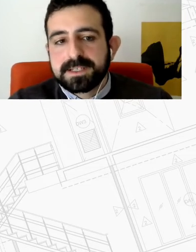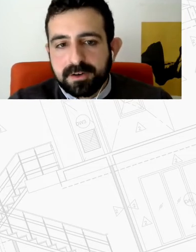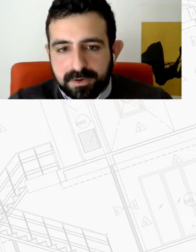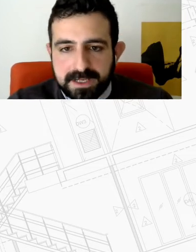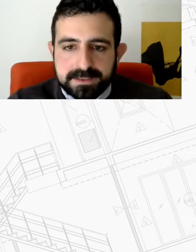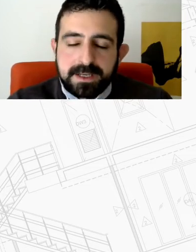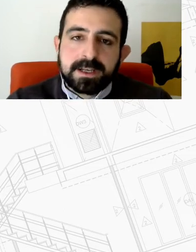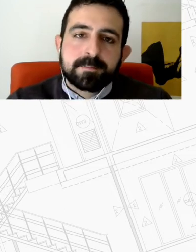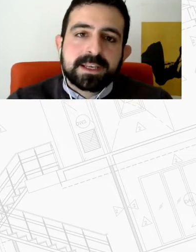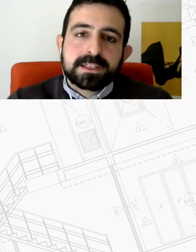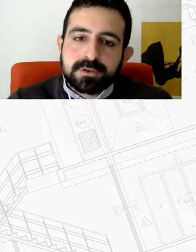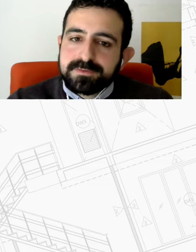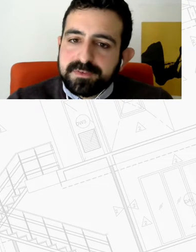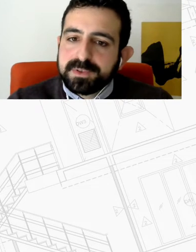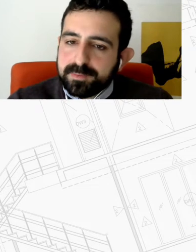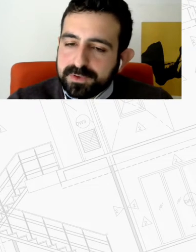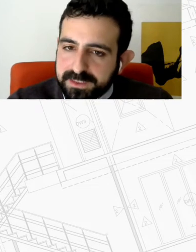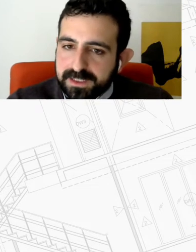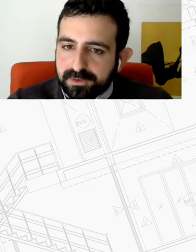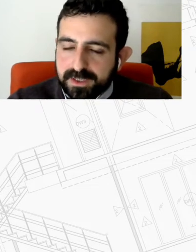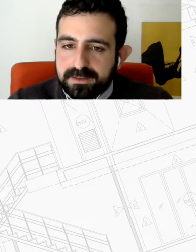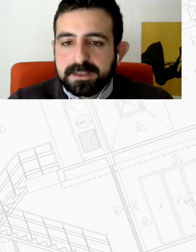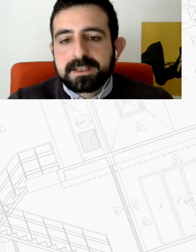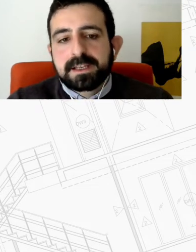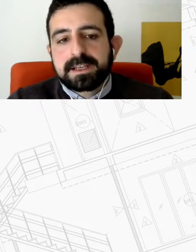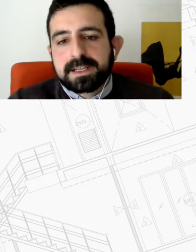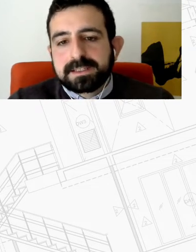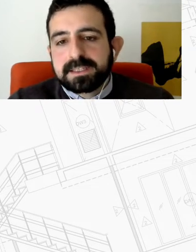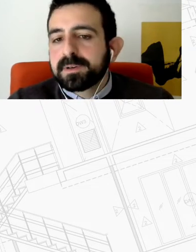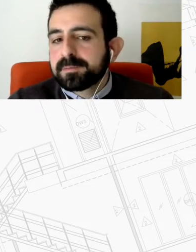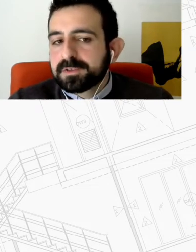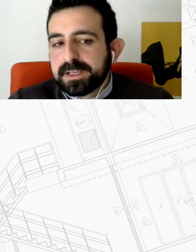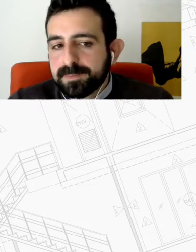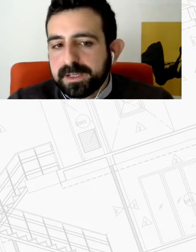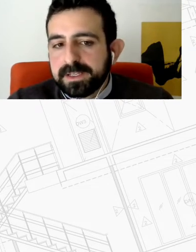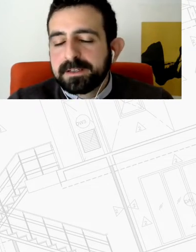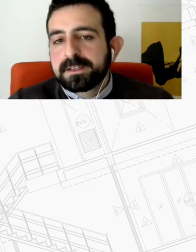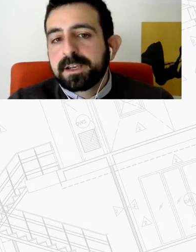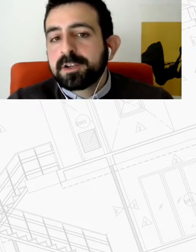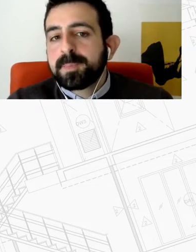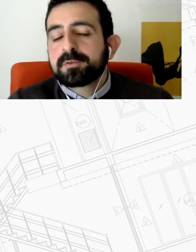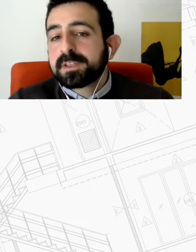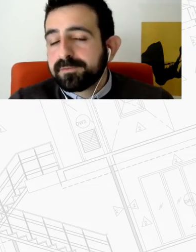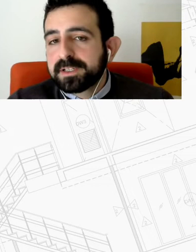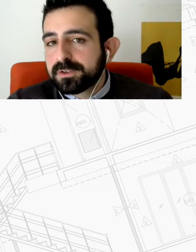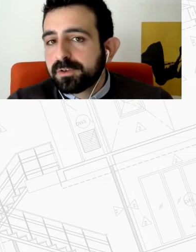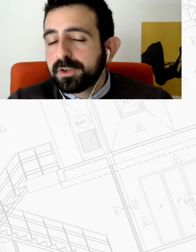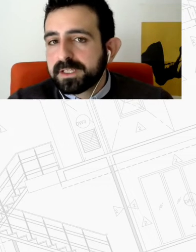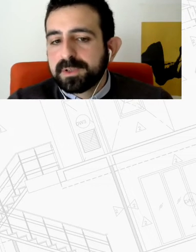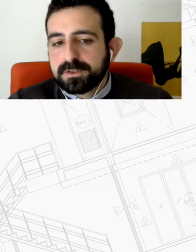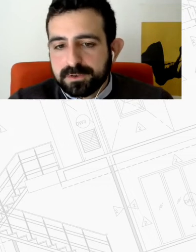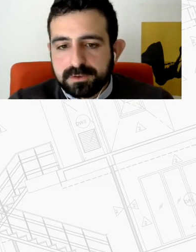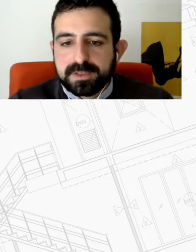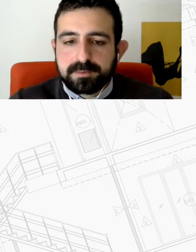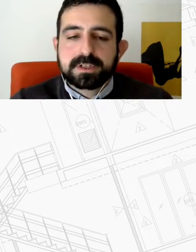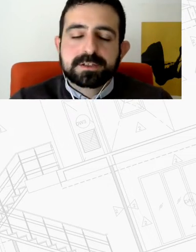ελεύθερης αγοράς μερικές χώρες βέβαια επιτρέπουν και την αγορά κατοικίας παραδείγματος χάρη Ισπανία ενώ υπάρχουν και εμφανίζονται όλο